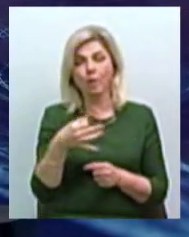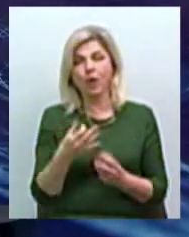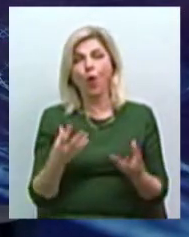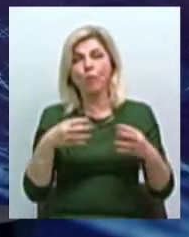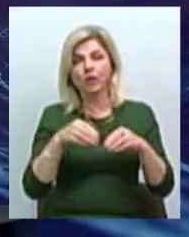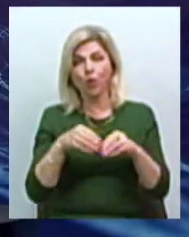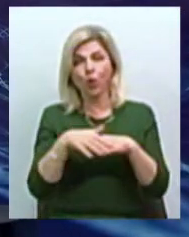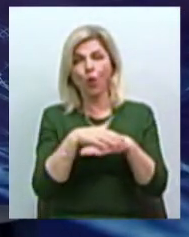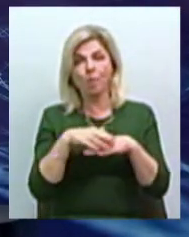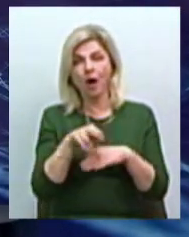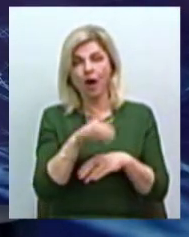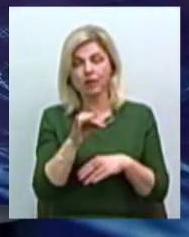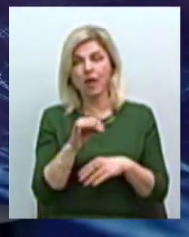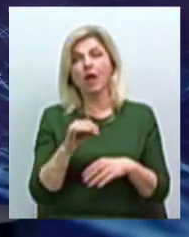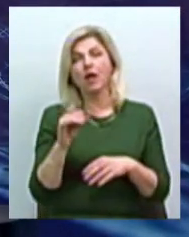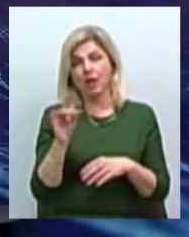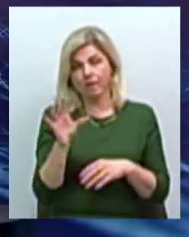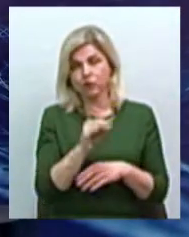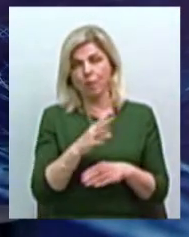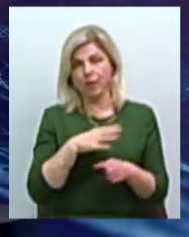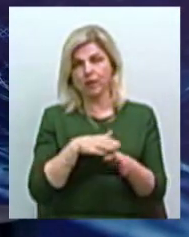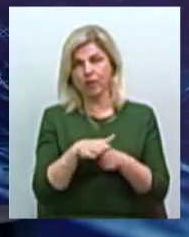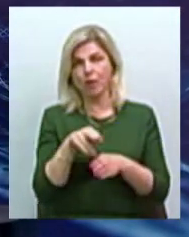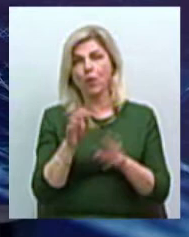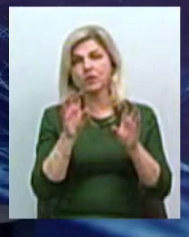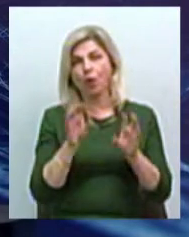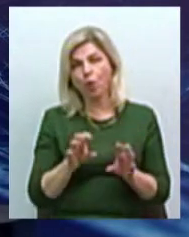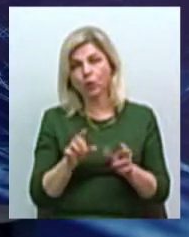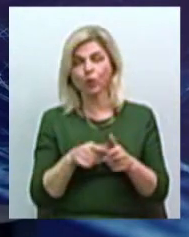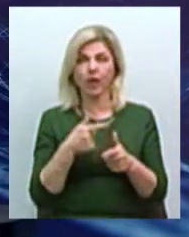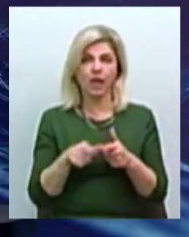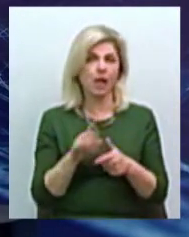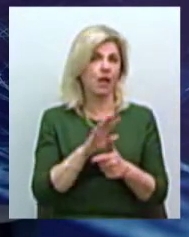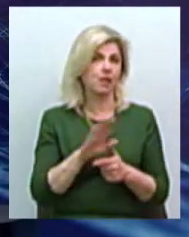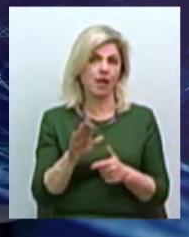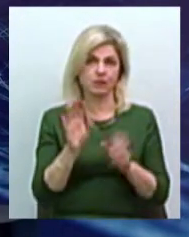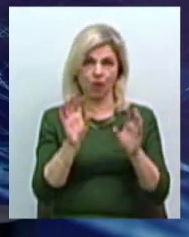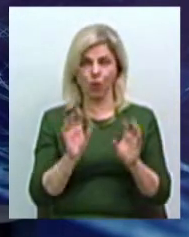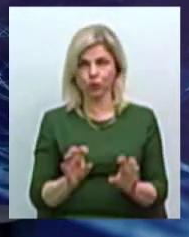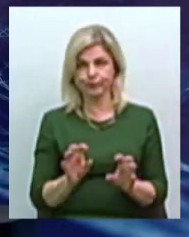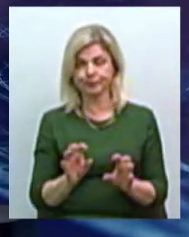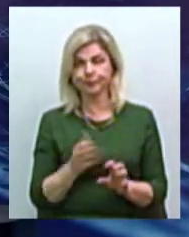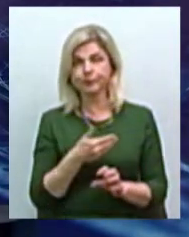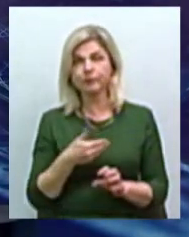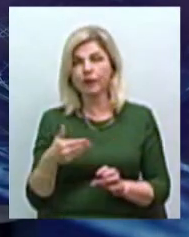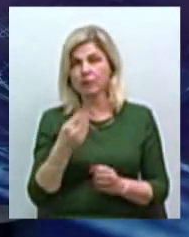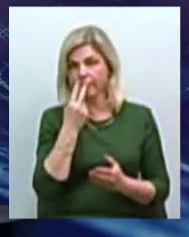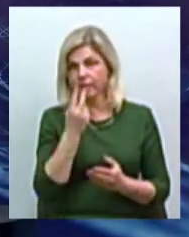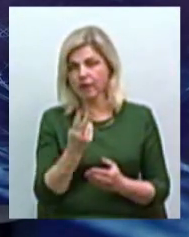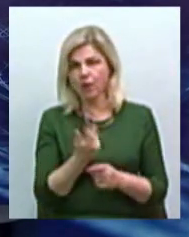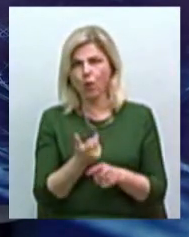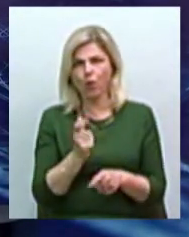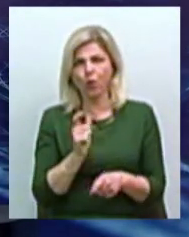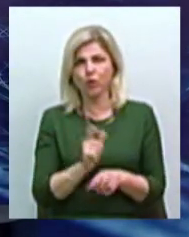громад все происходило по закону або не по закону. і ми видим дуже реальне